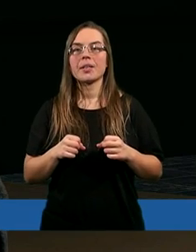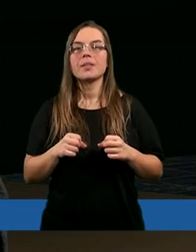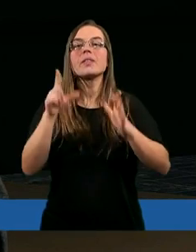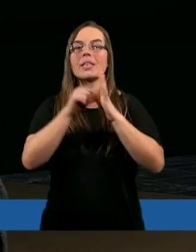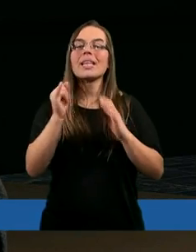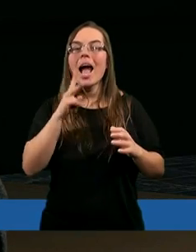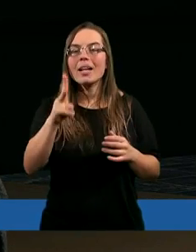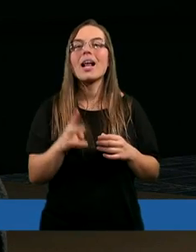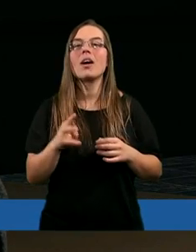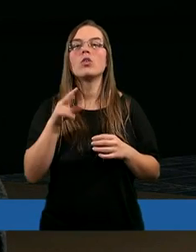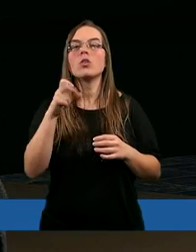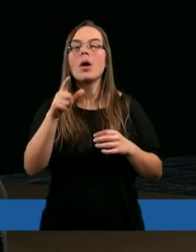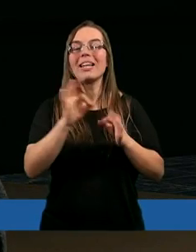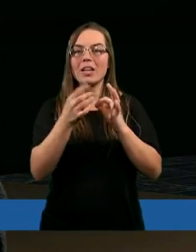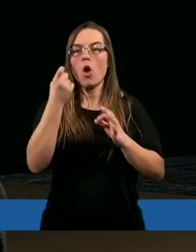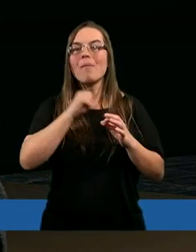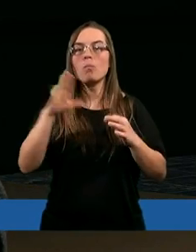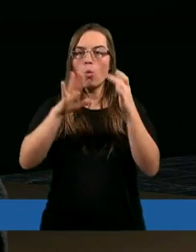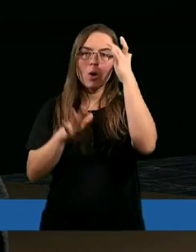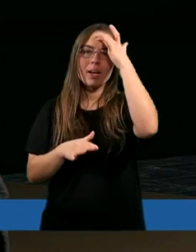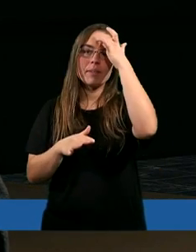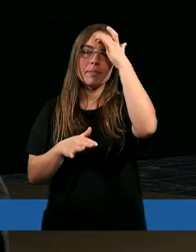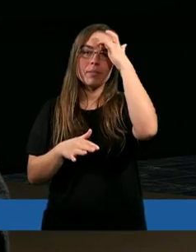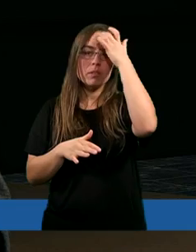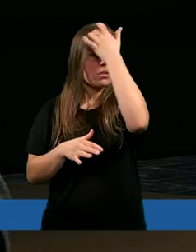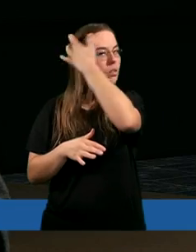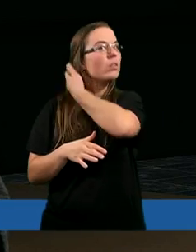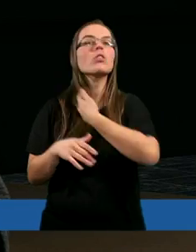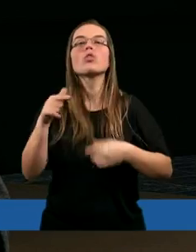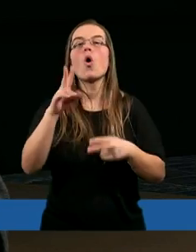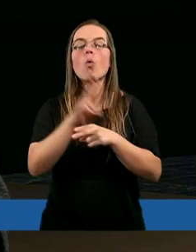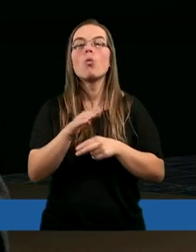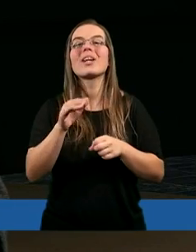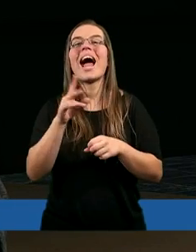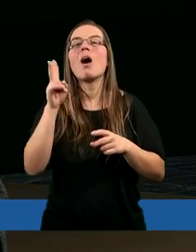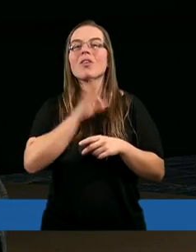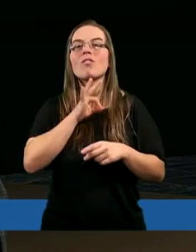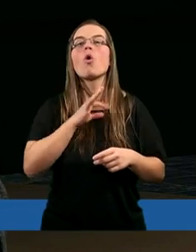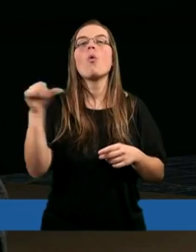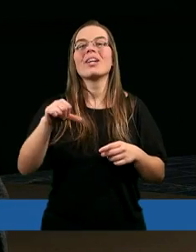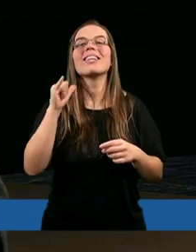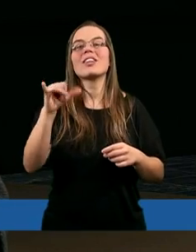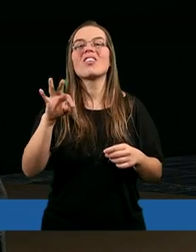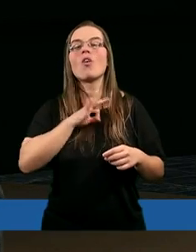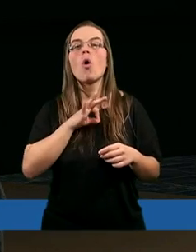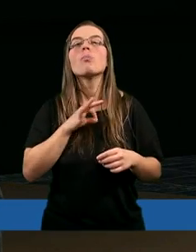Ale jednak gdy odezwał się Bóg, to uznał swoją nicość i swoją